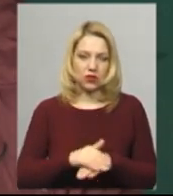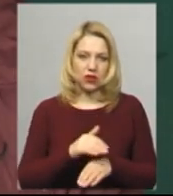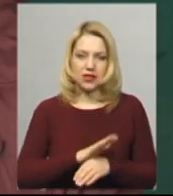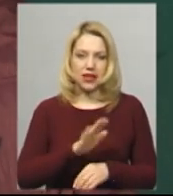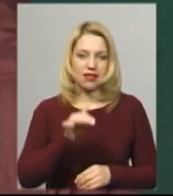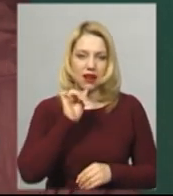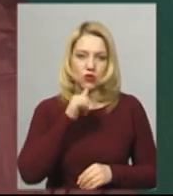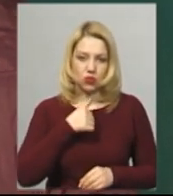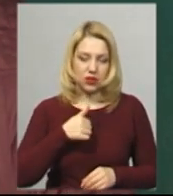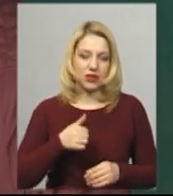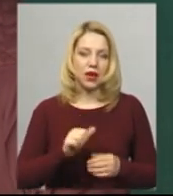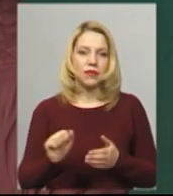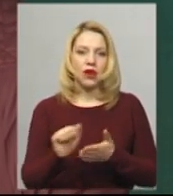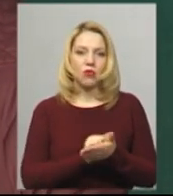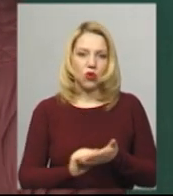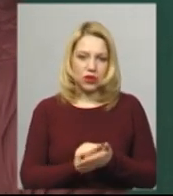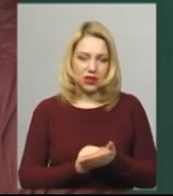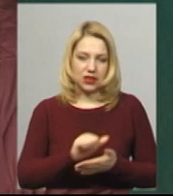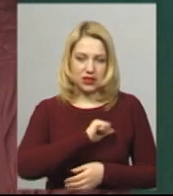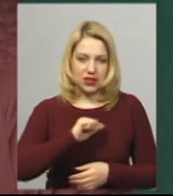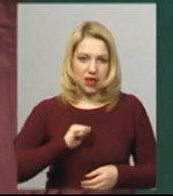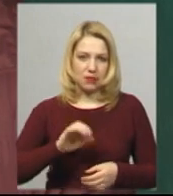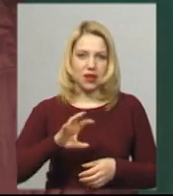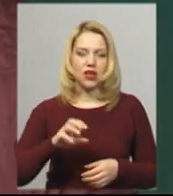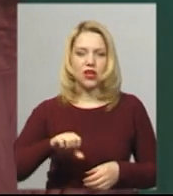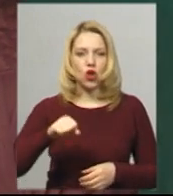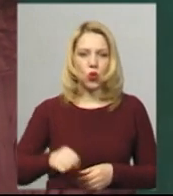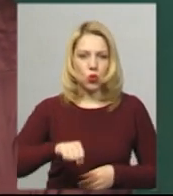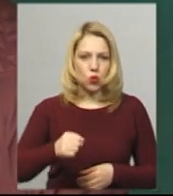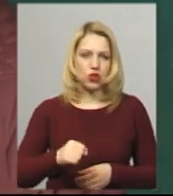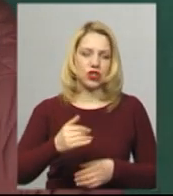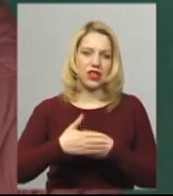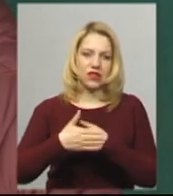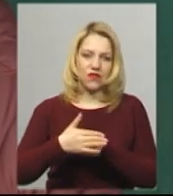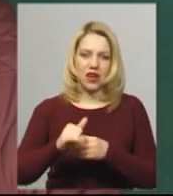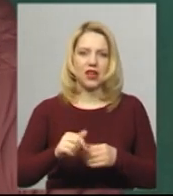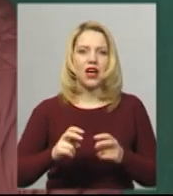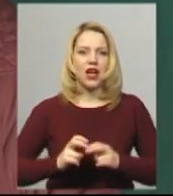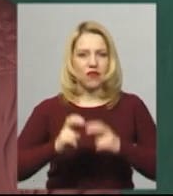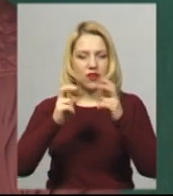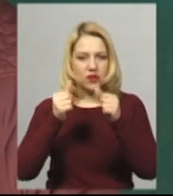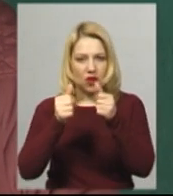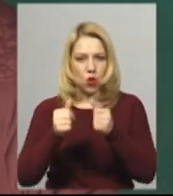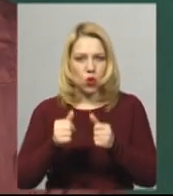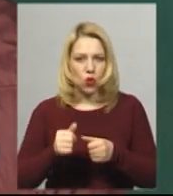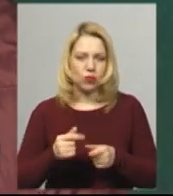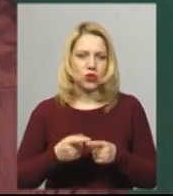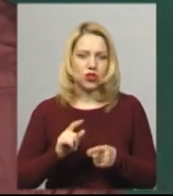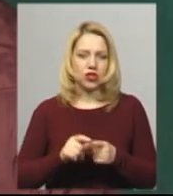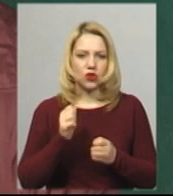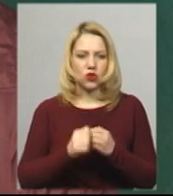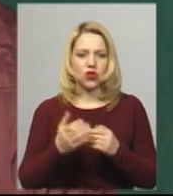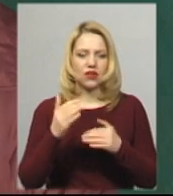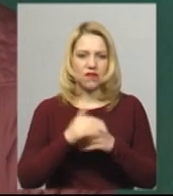не лінуйтеся, протирайте самі і ручки, і двері, якщо є ліфт, і кнопочки в ліфті. Кожен вечір виходьте на